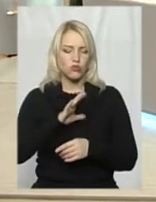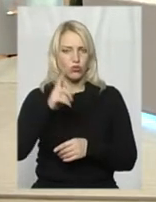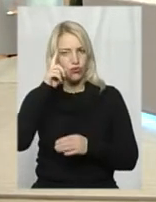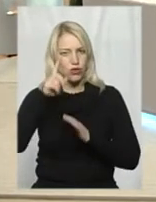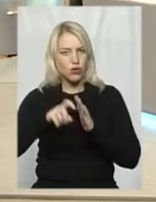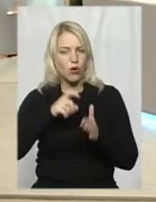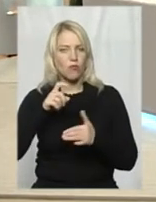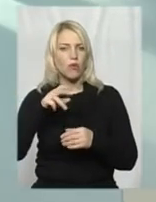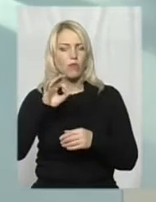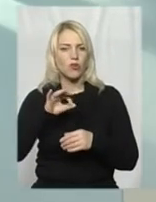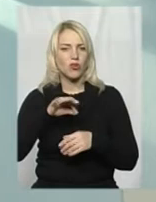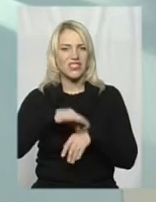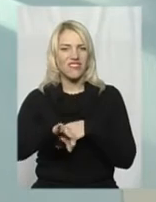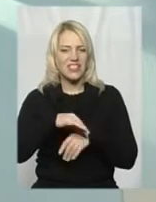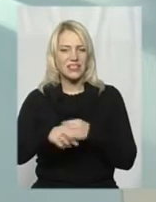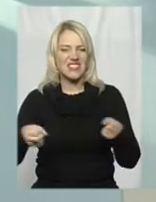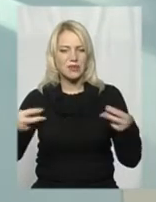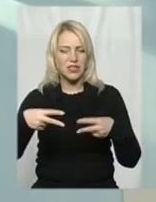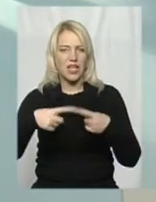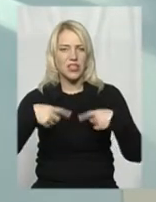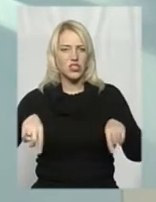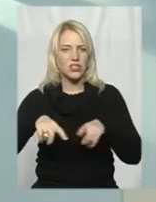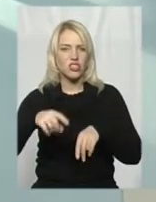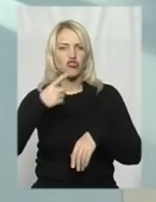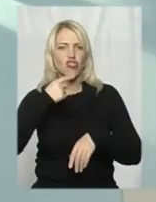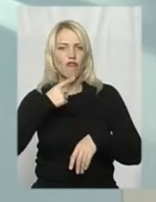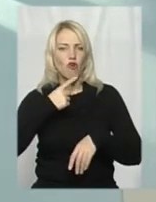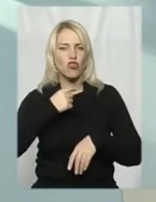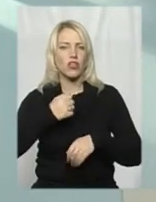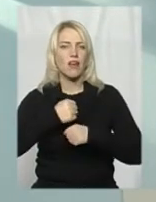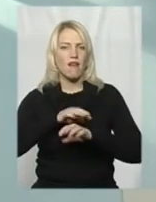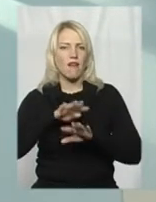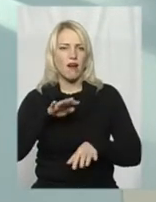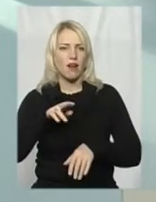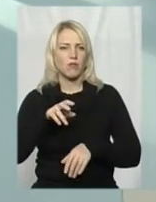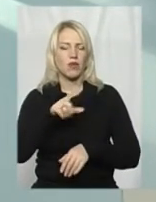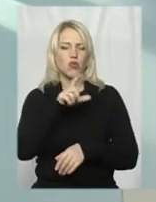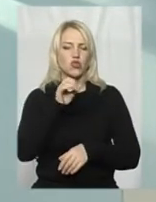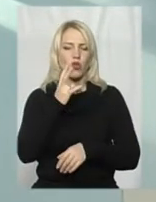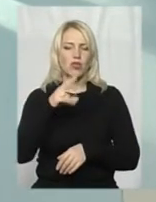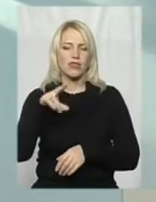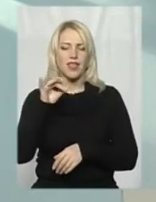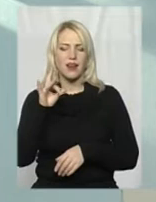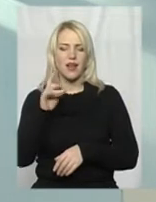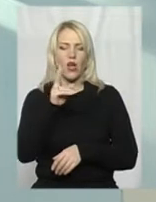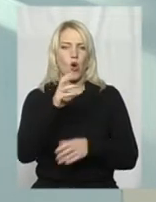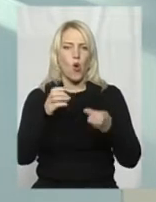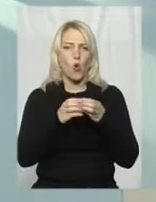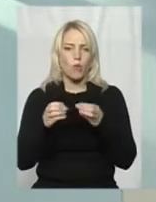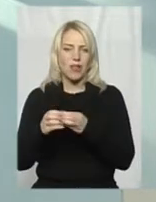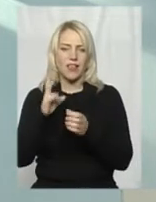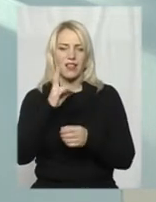спеціальних частин Червоної армії, про зондеркоманди НКВС, які